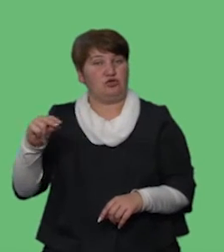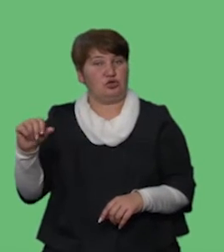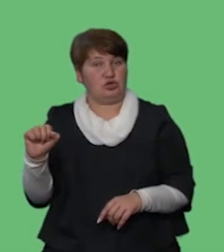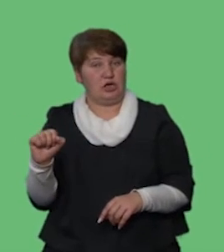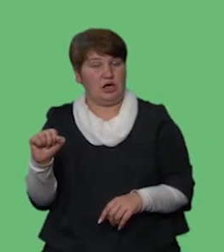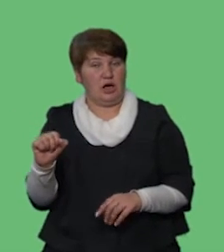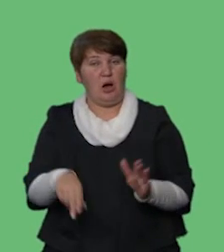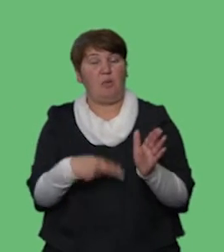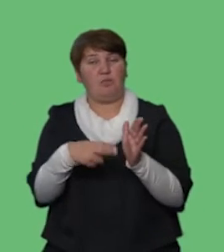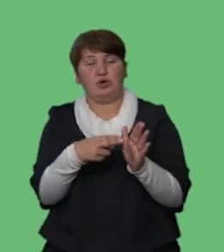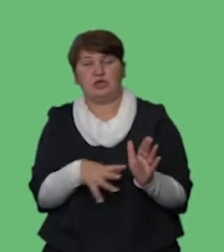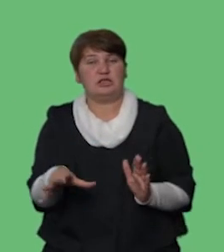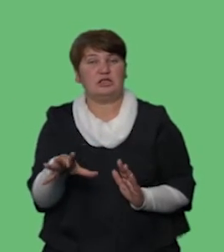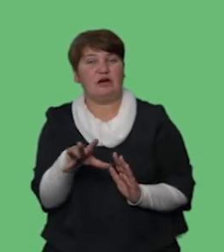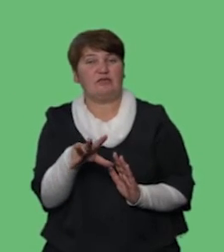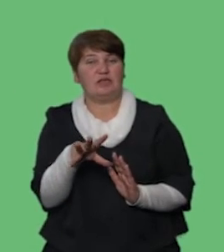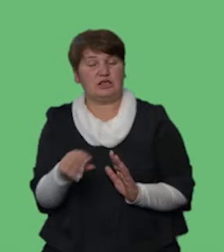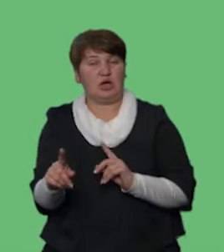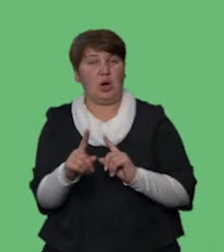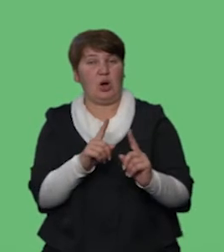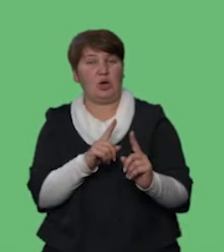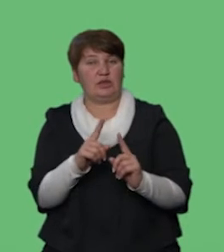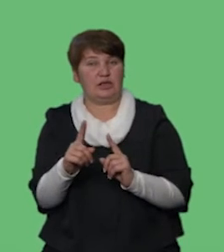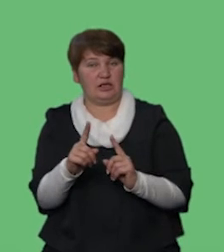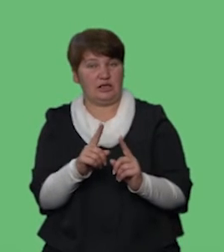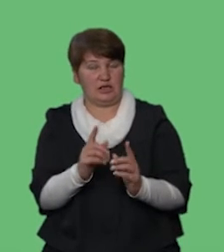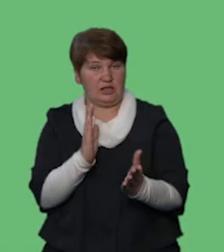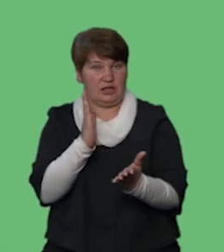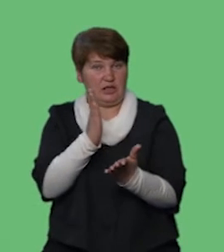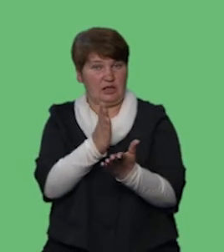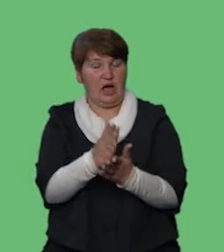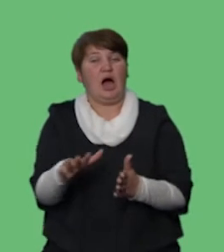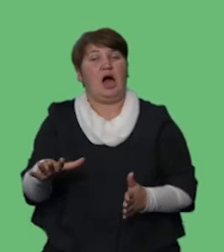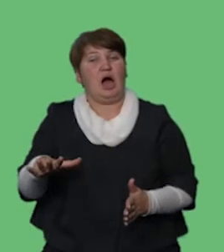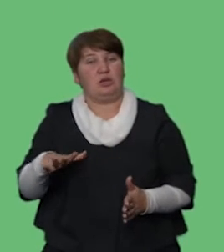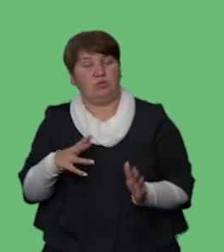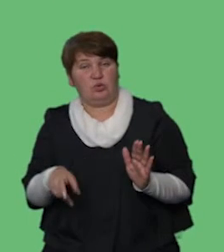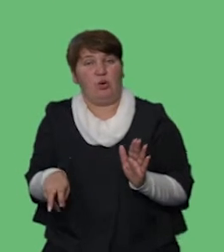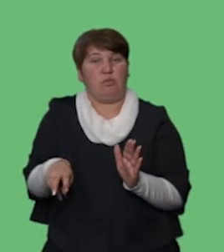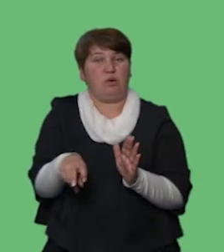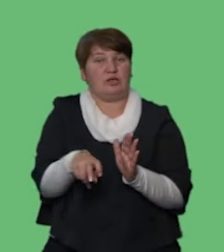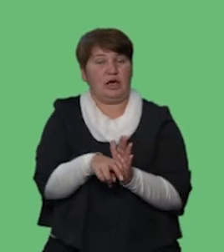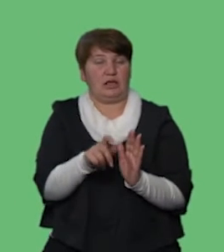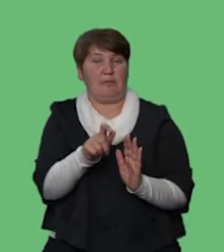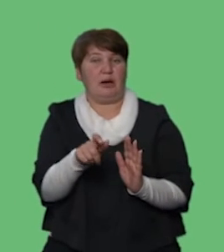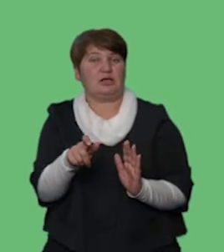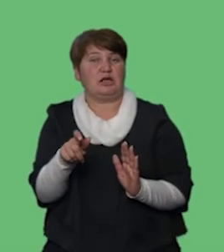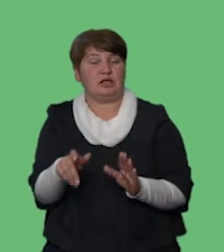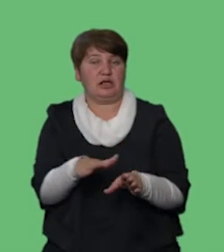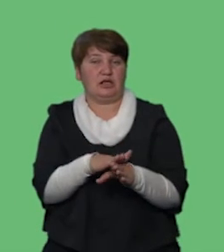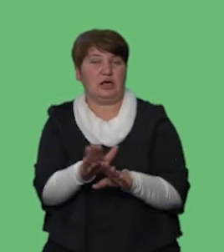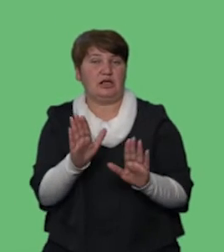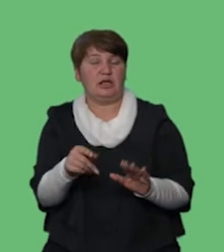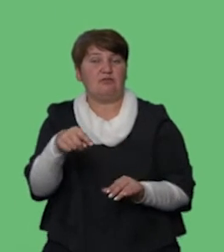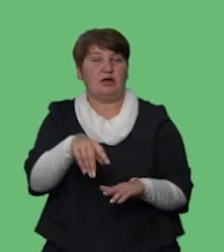поїзда всі ходили на графік, але також посадка пасажирів здійснювалася тільки в тих